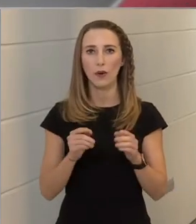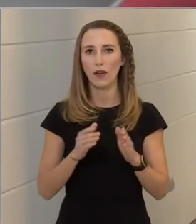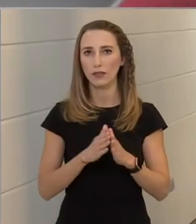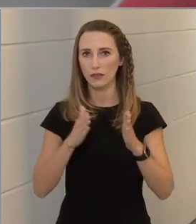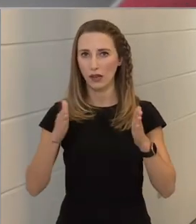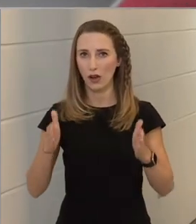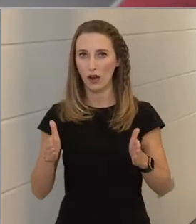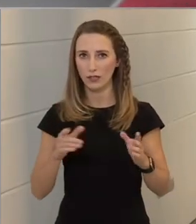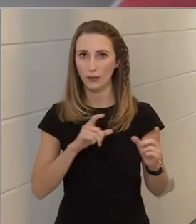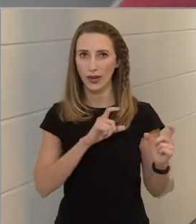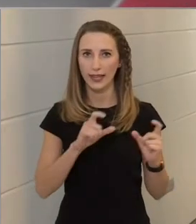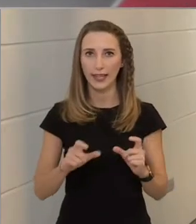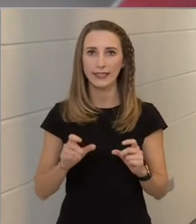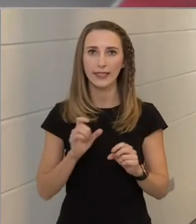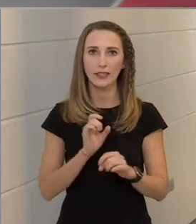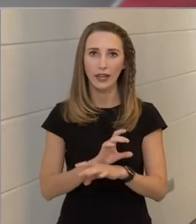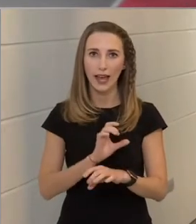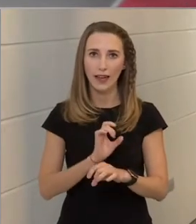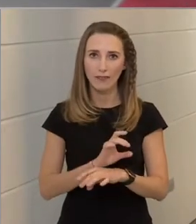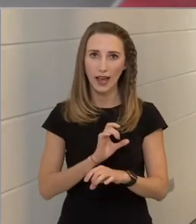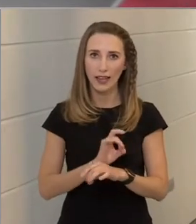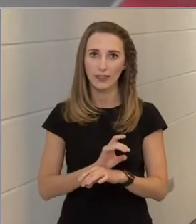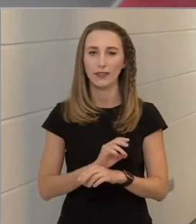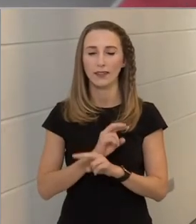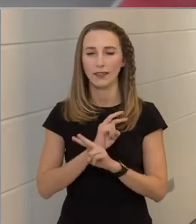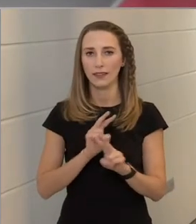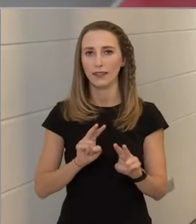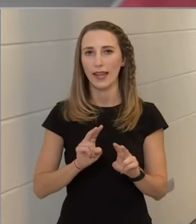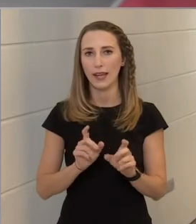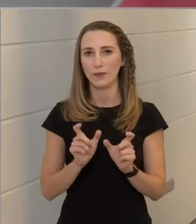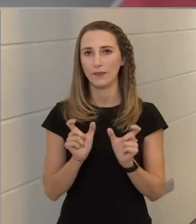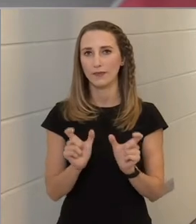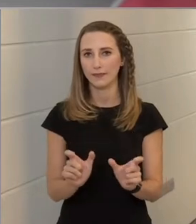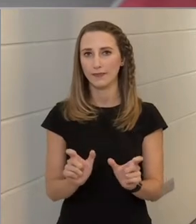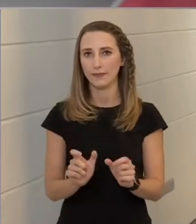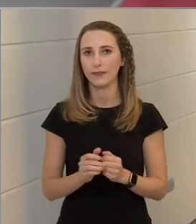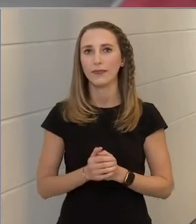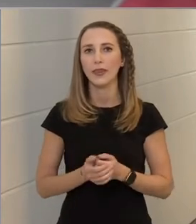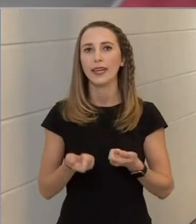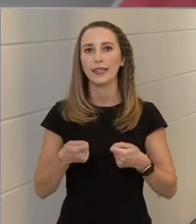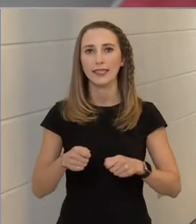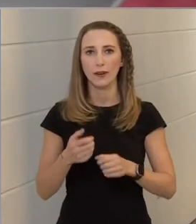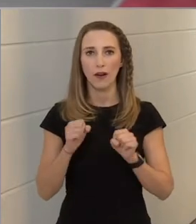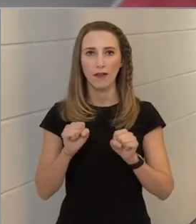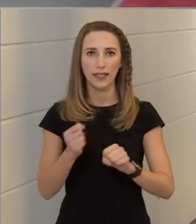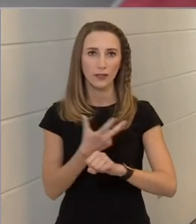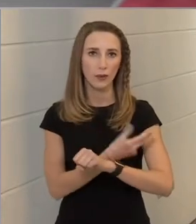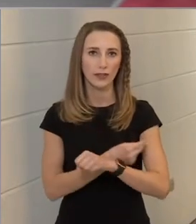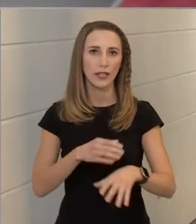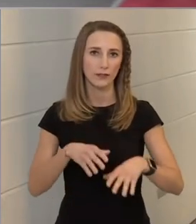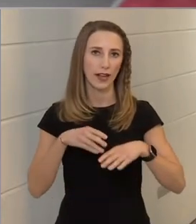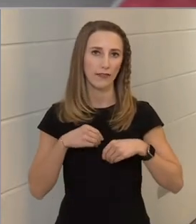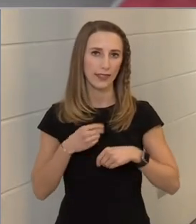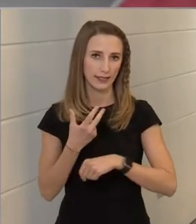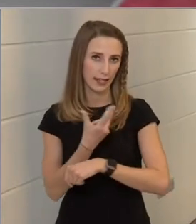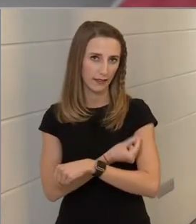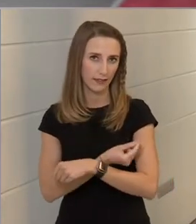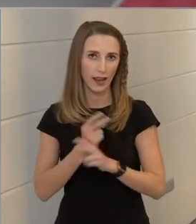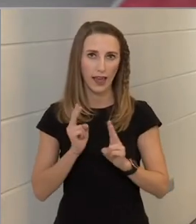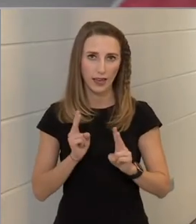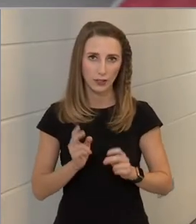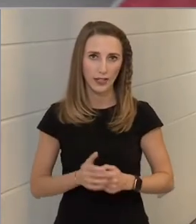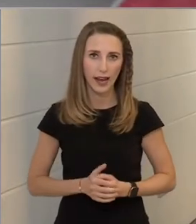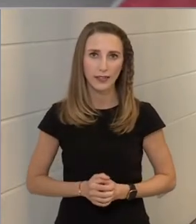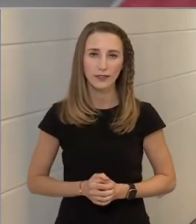szakaszba érkezett a járvány, amit meg kell törnünk, és ez kizárólag a védőoltás felvételében lehetséges.